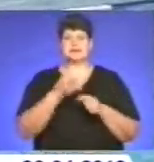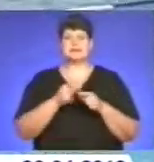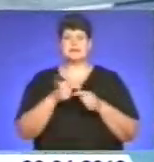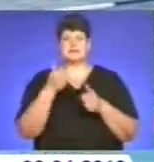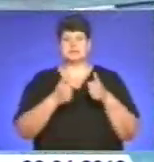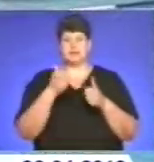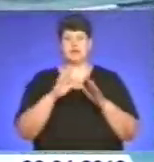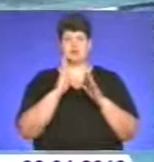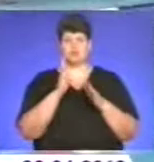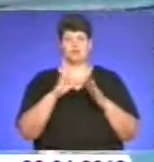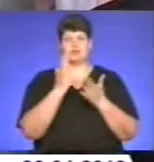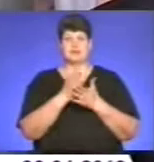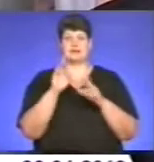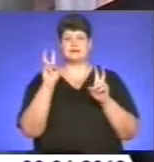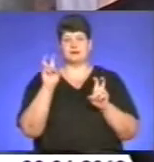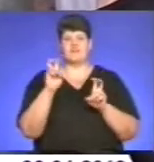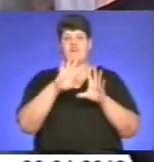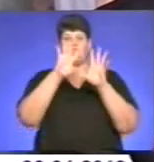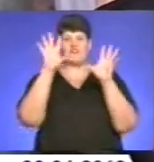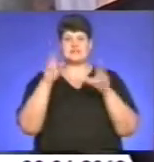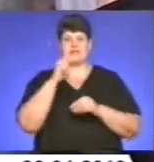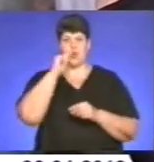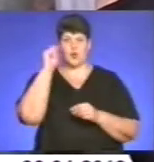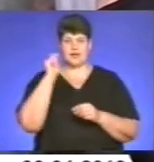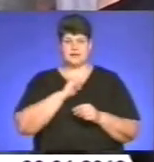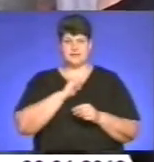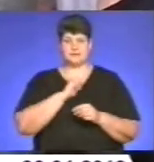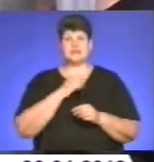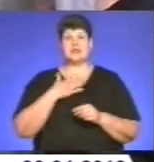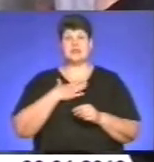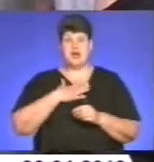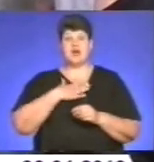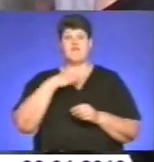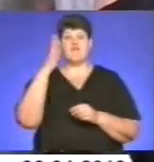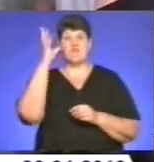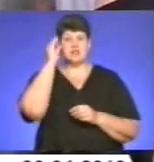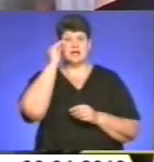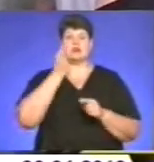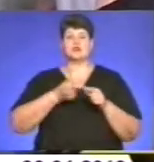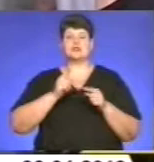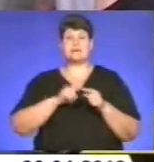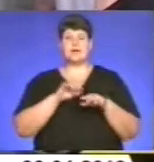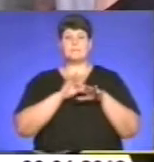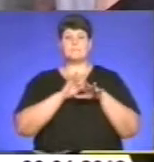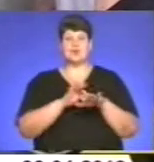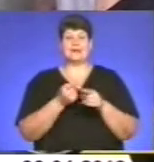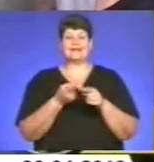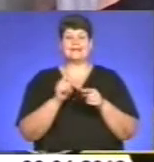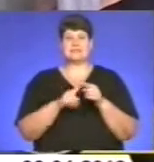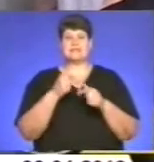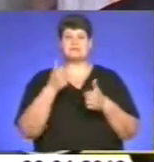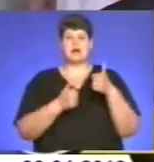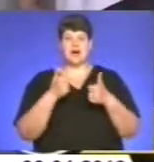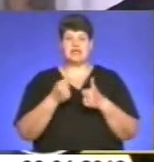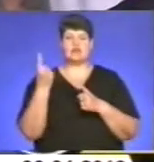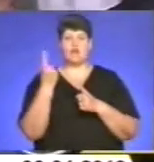набути статусу всеукраїнських. Я вважаю, це проведення таких змагань відкритої першості